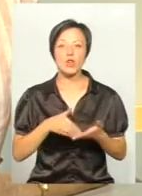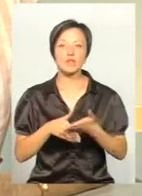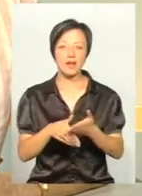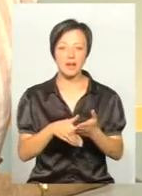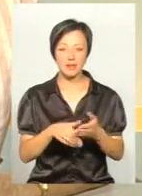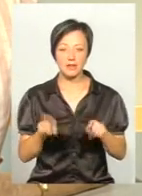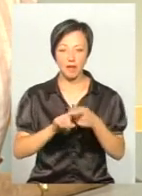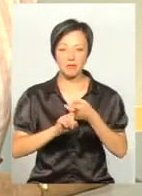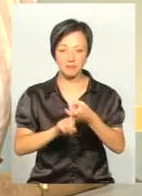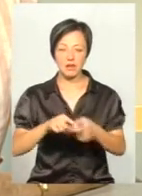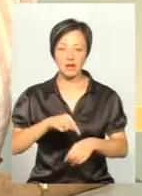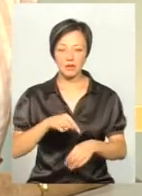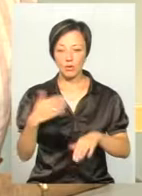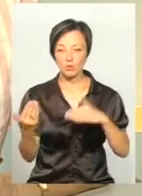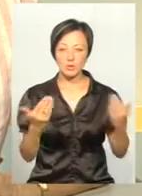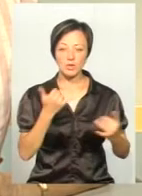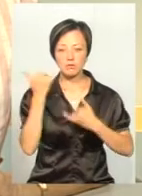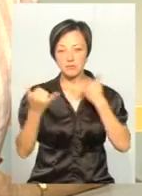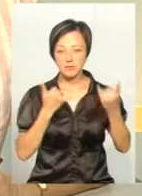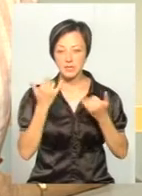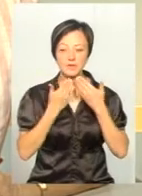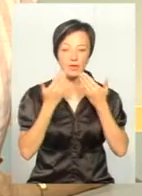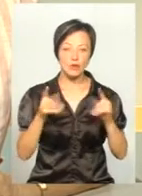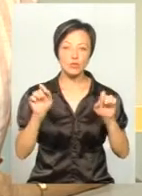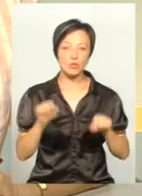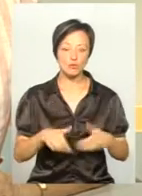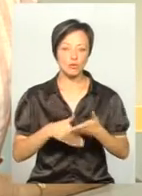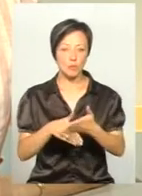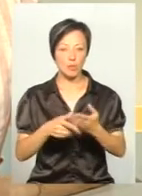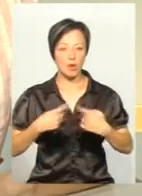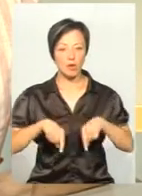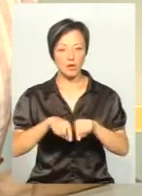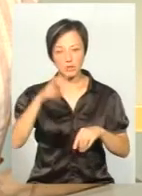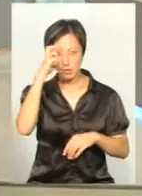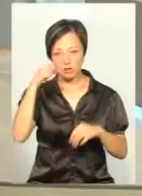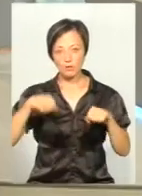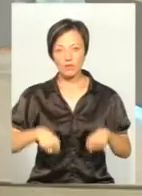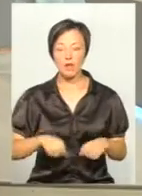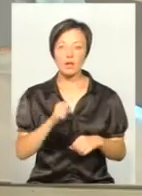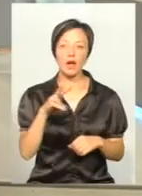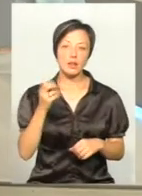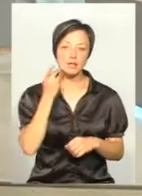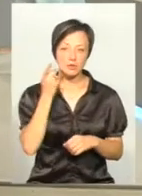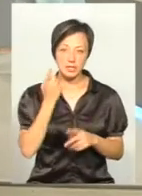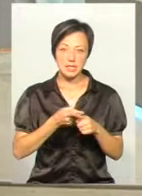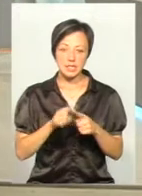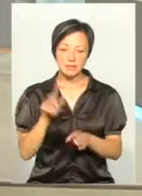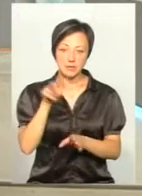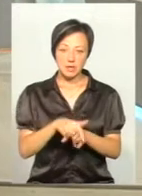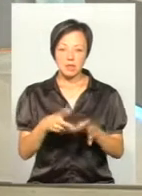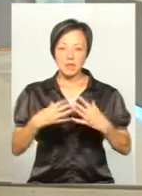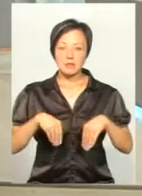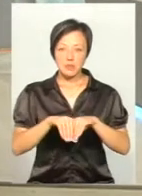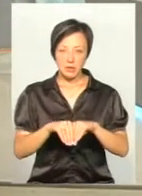така цепна реакція, одні до одних звертаємося, що, може, допомагають органи державної влади, але, зазвичай, це падає на плечі